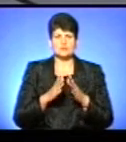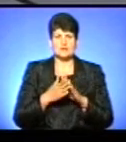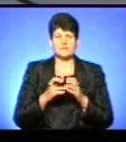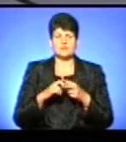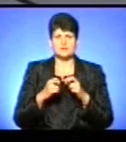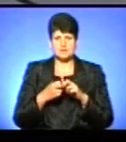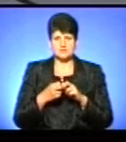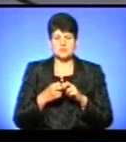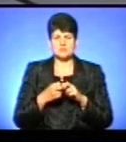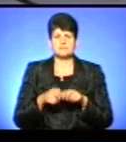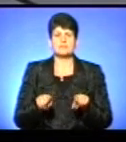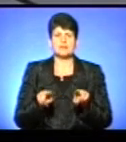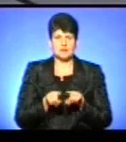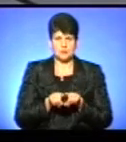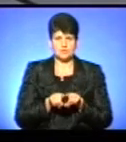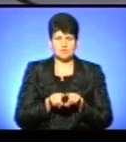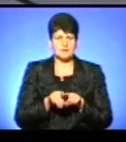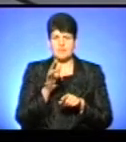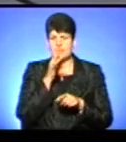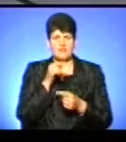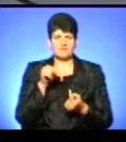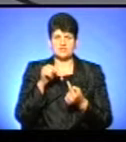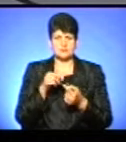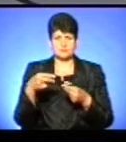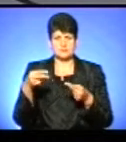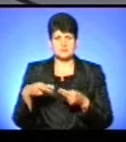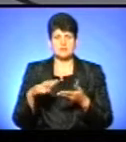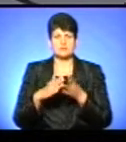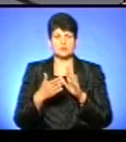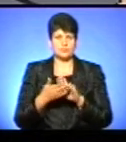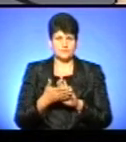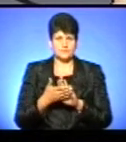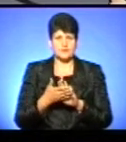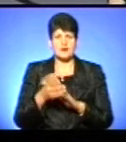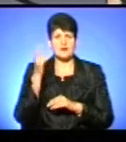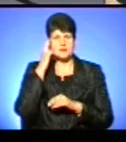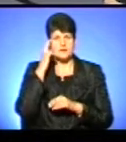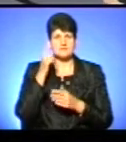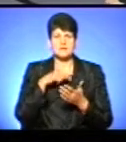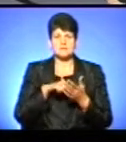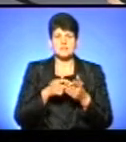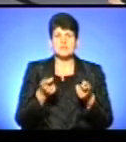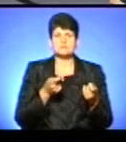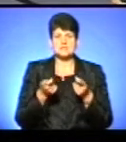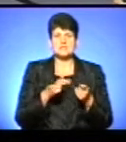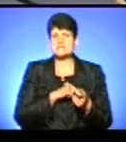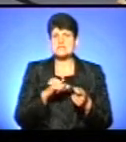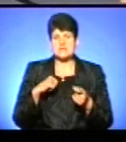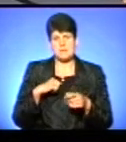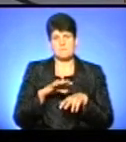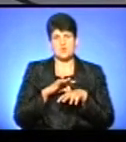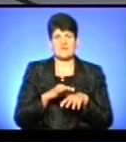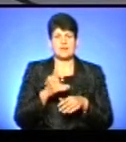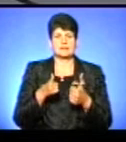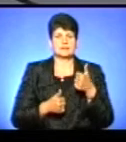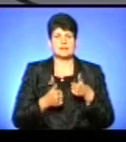На Франківщині також невчасно уклали такий договір, а Київська міська адміністрація сама провела